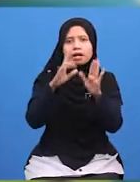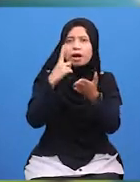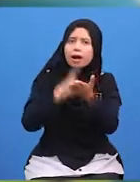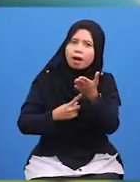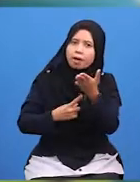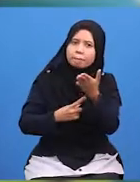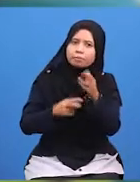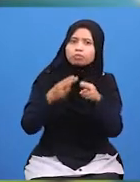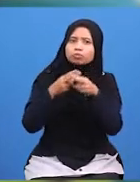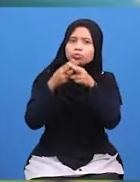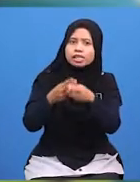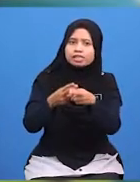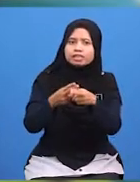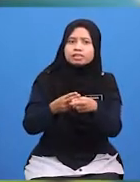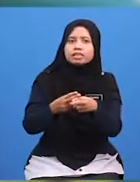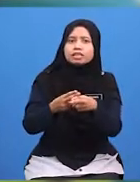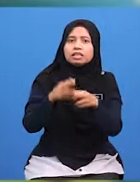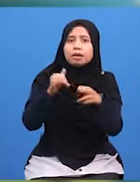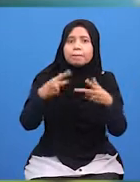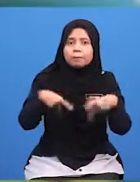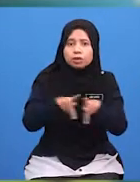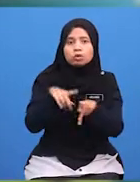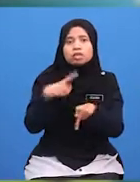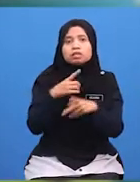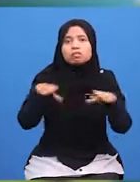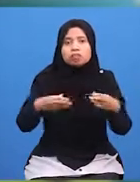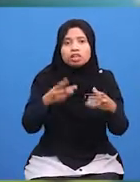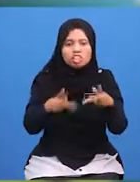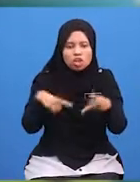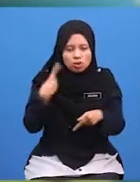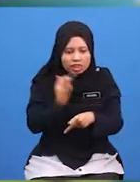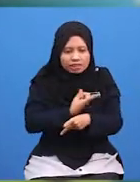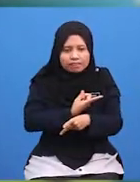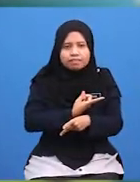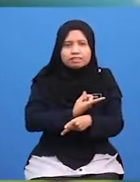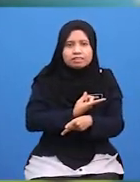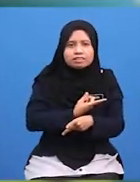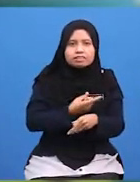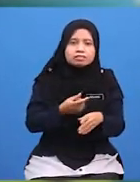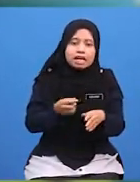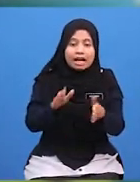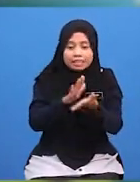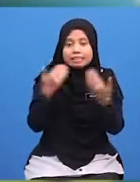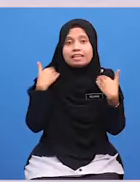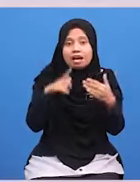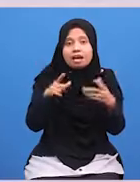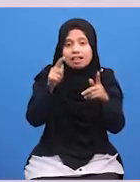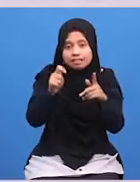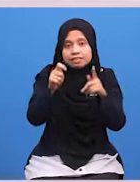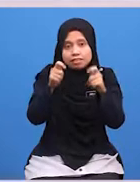Apa Pula Tindakan Terbaik Sekiranya Kita Pula Sebagai Tetamu